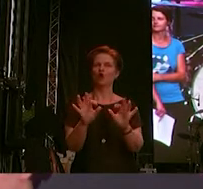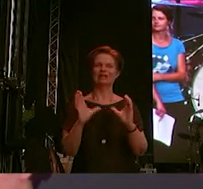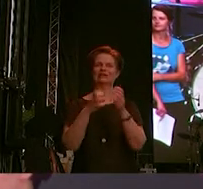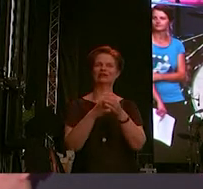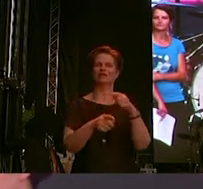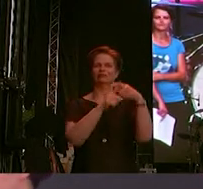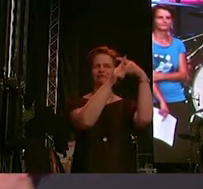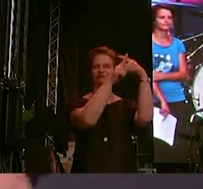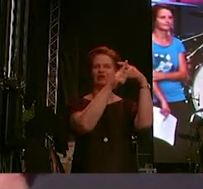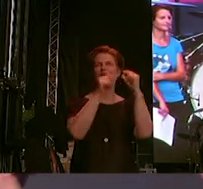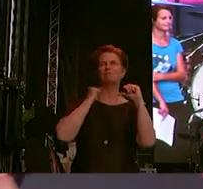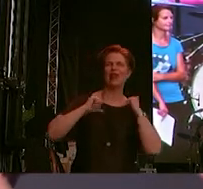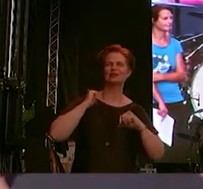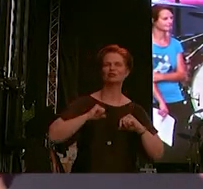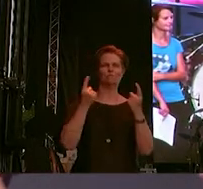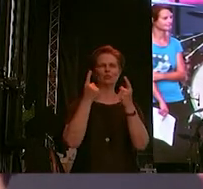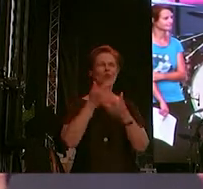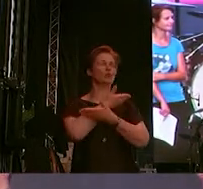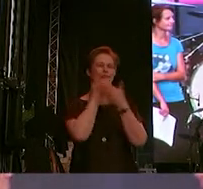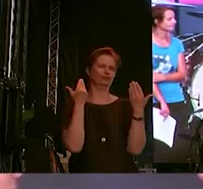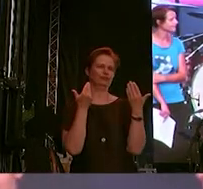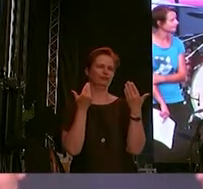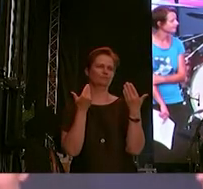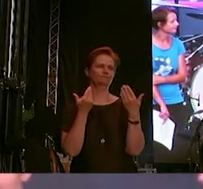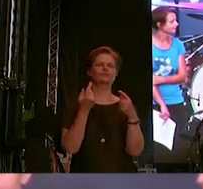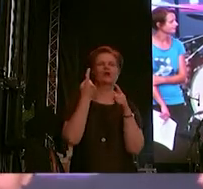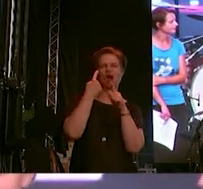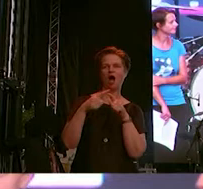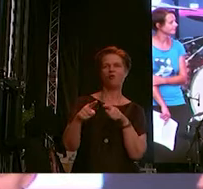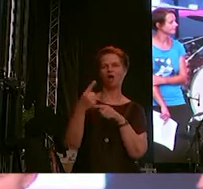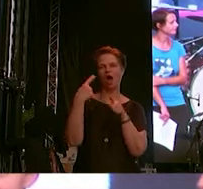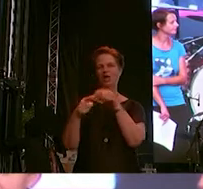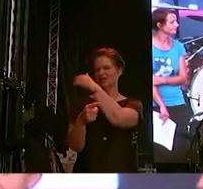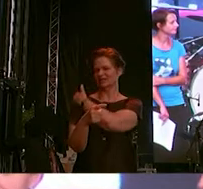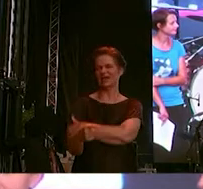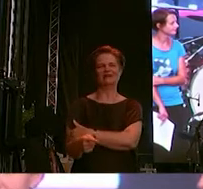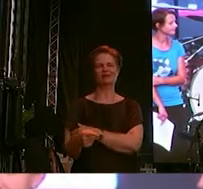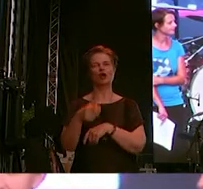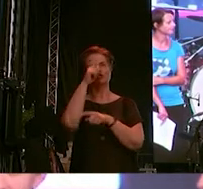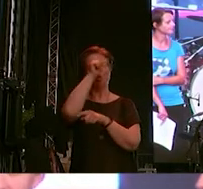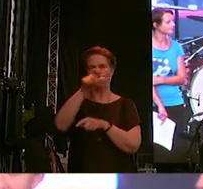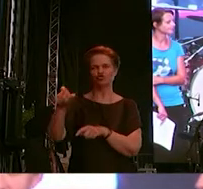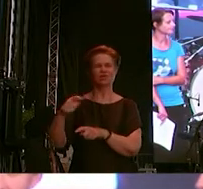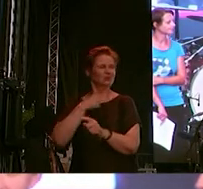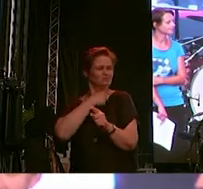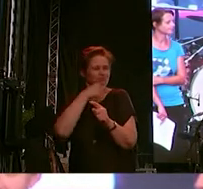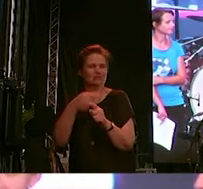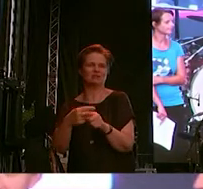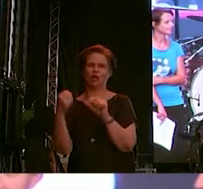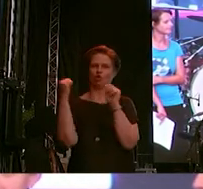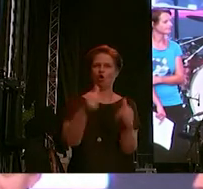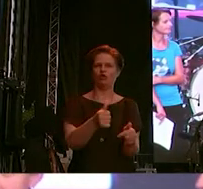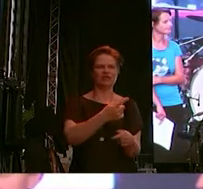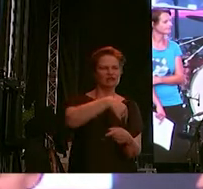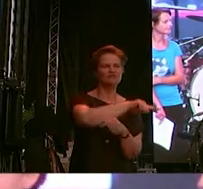Bedrohung. Andererseits die Deutschen, die uns geholfen haben, dass wir